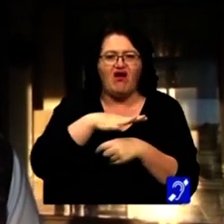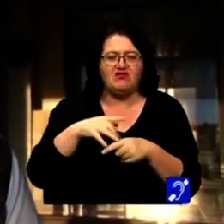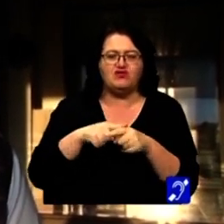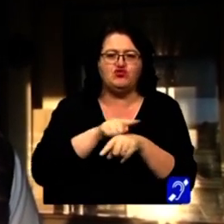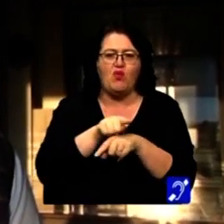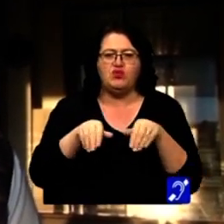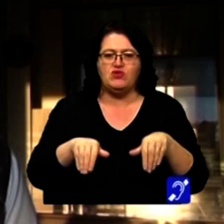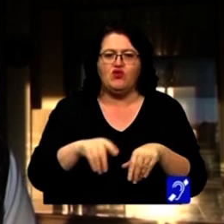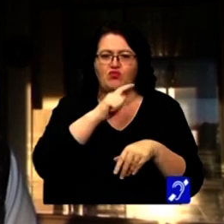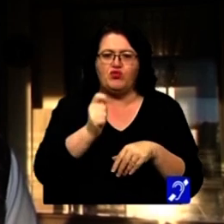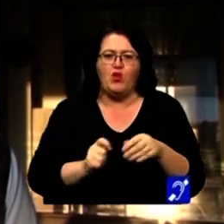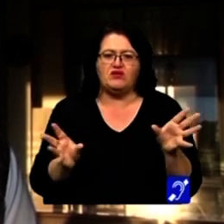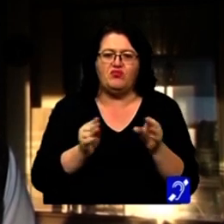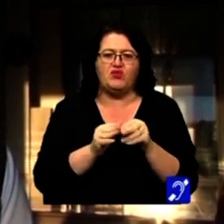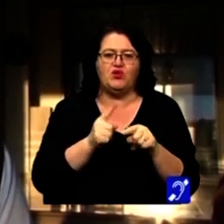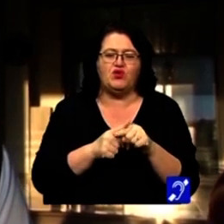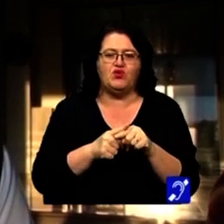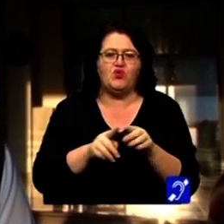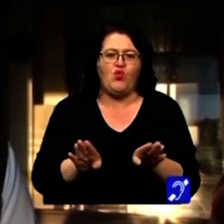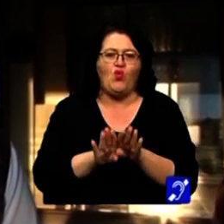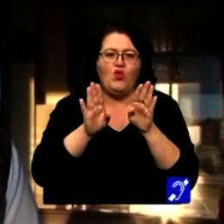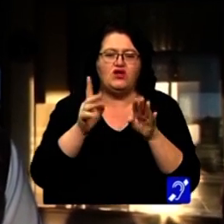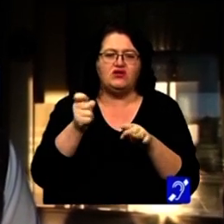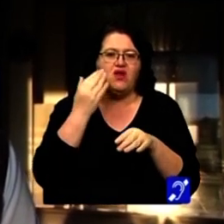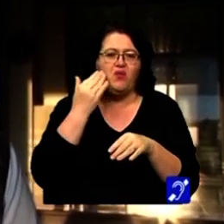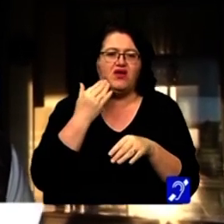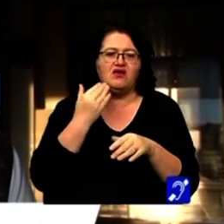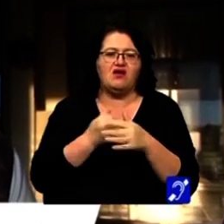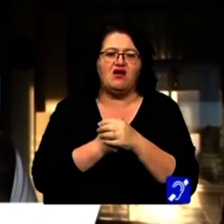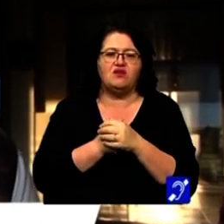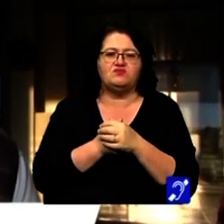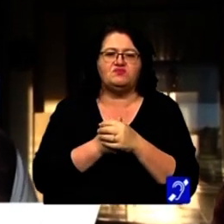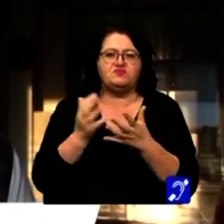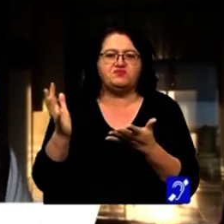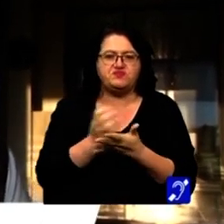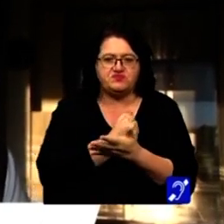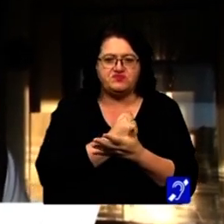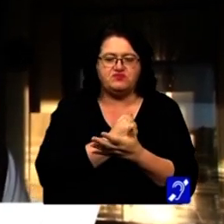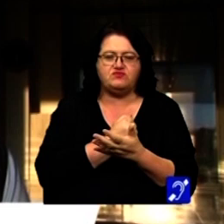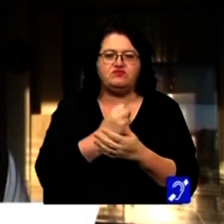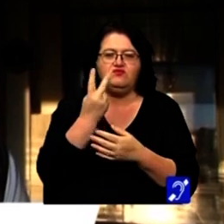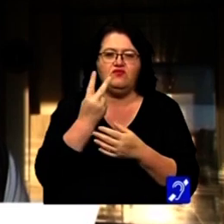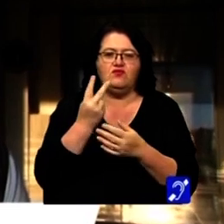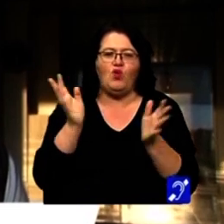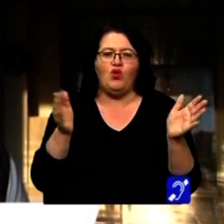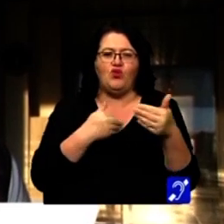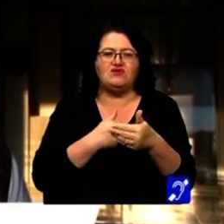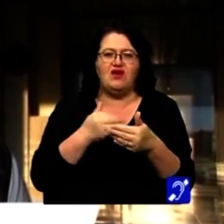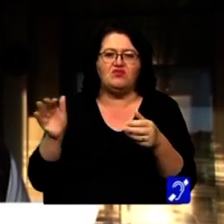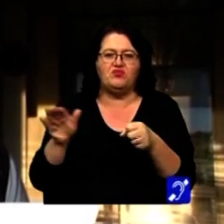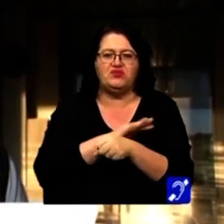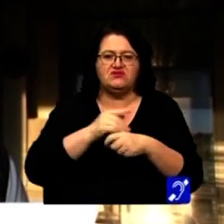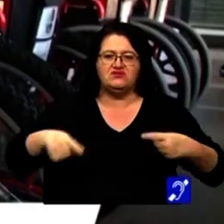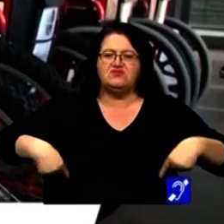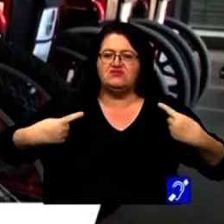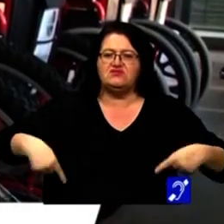desfășurăm un proiect împreună cu colegi din America, prin care am reușit să aducem două containere de scaune